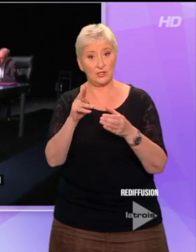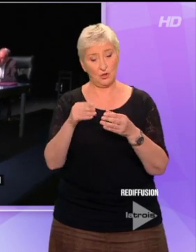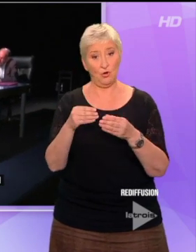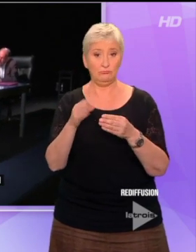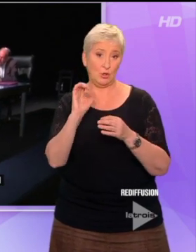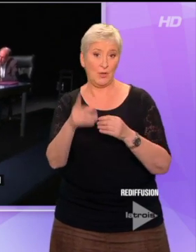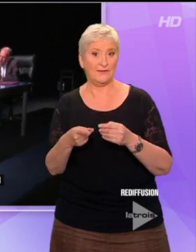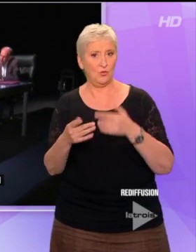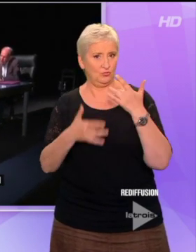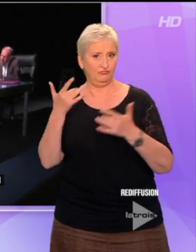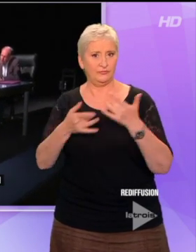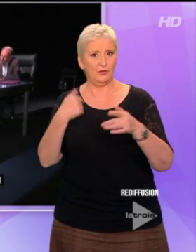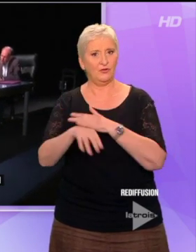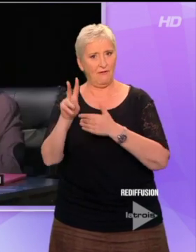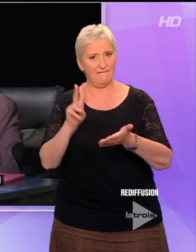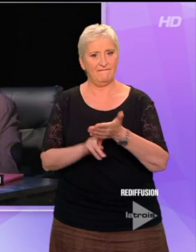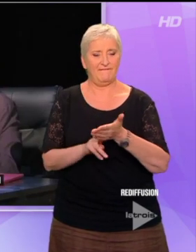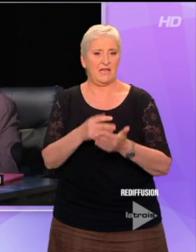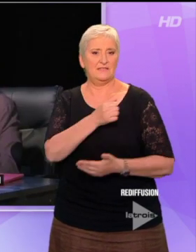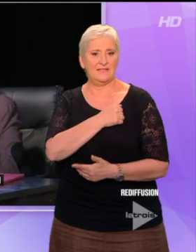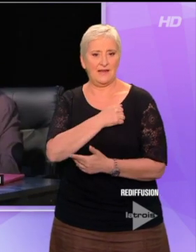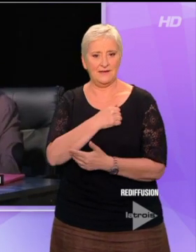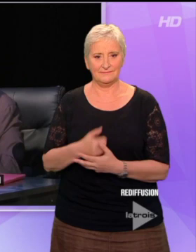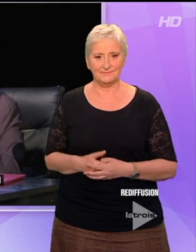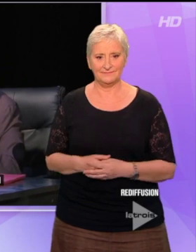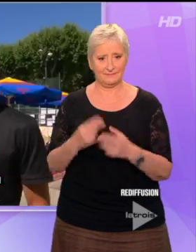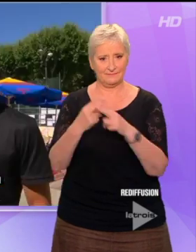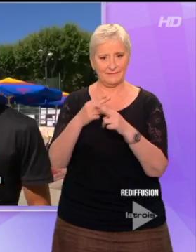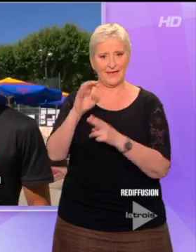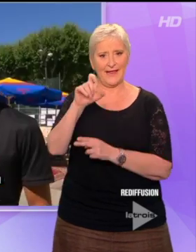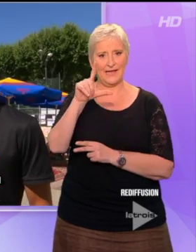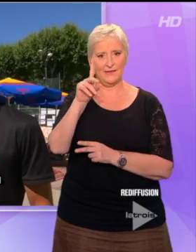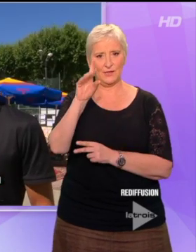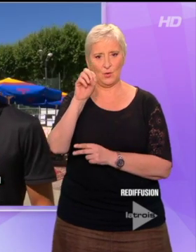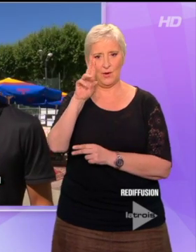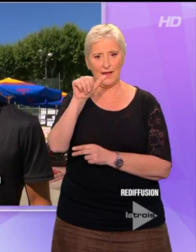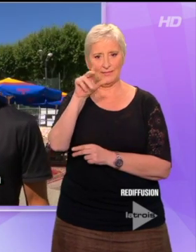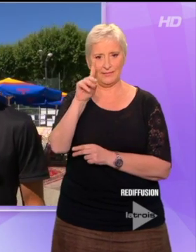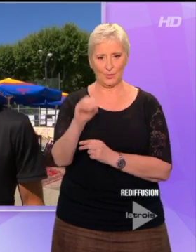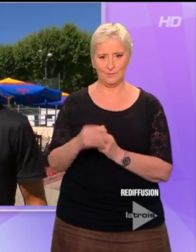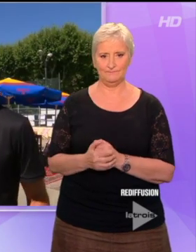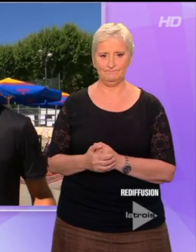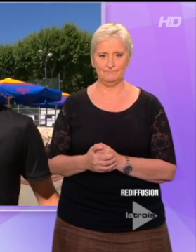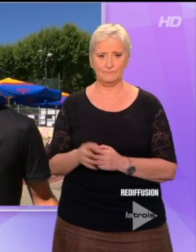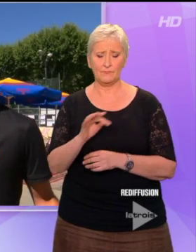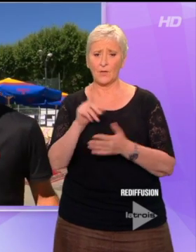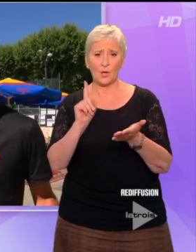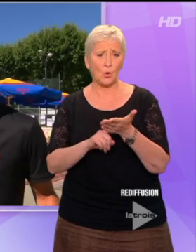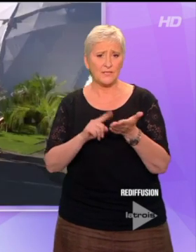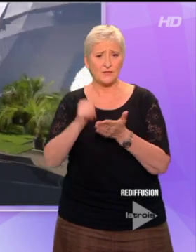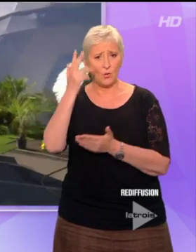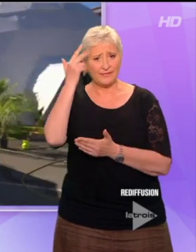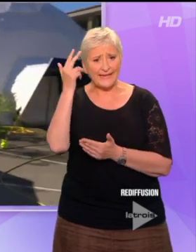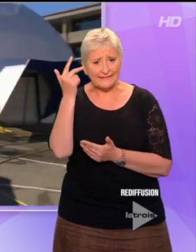l'Eldoradôme. Ils vous promettent l'Eldoradôme. Ton nom. Et donc oui, ici on a vraiment mis toutes les conditions techniques à l'Ancre